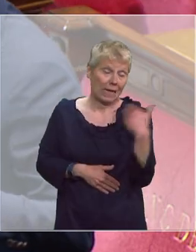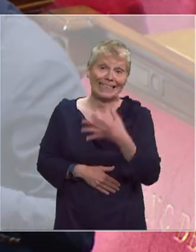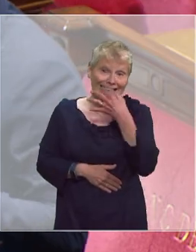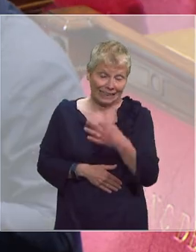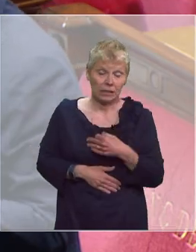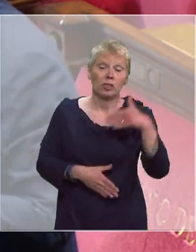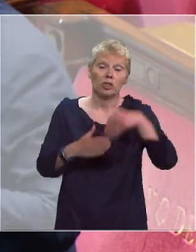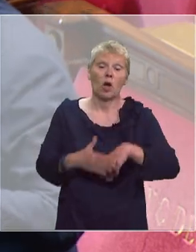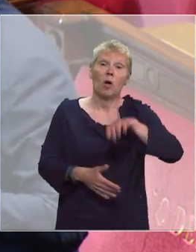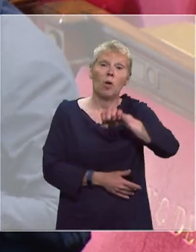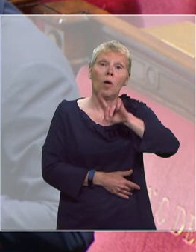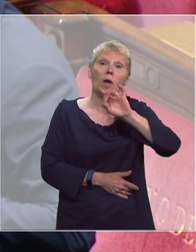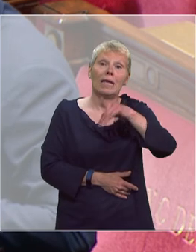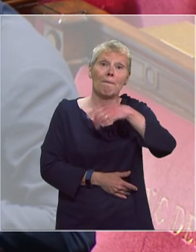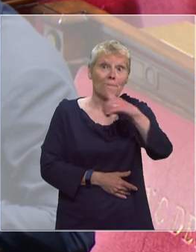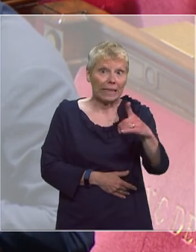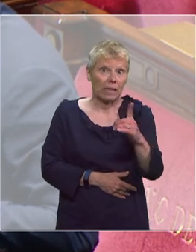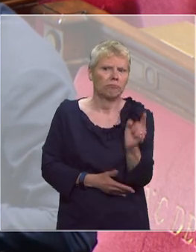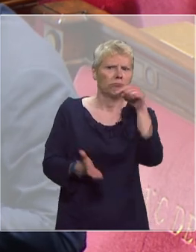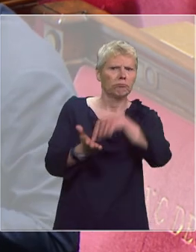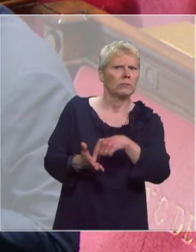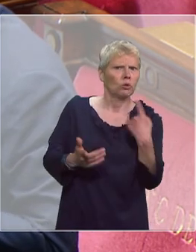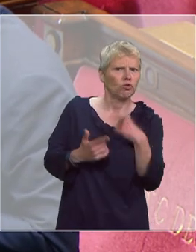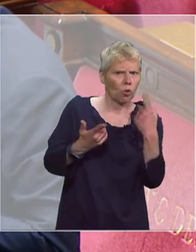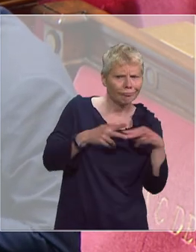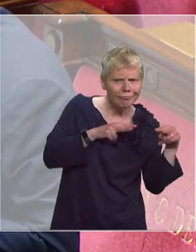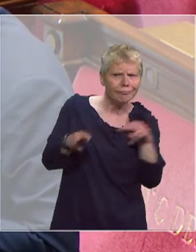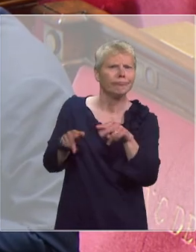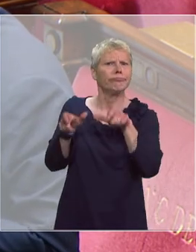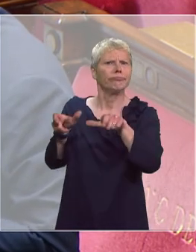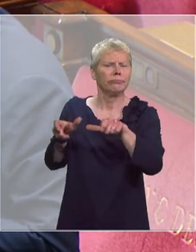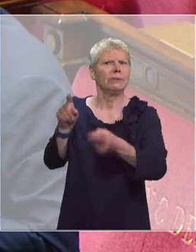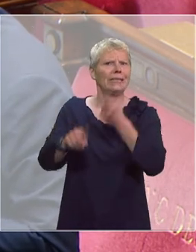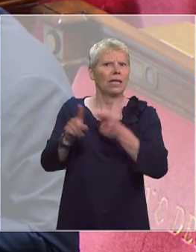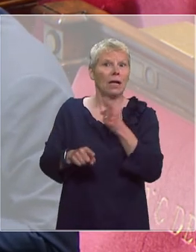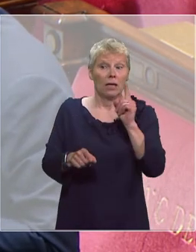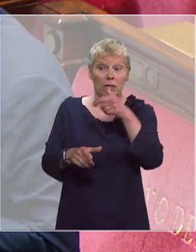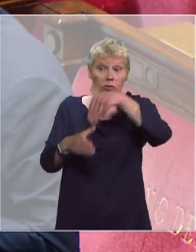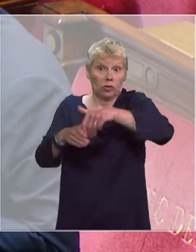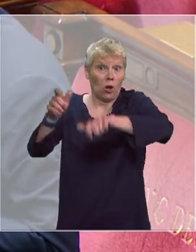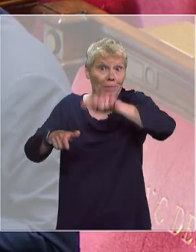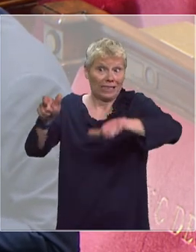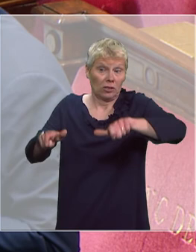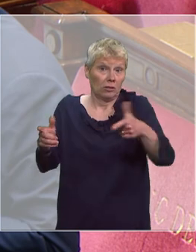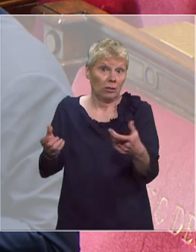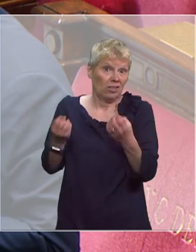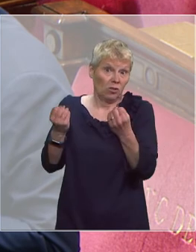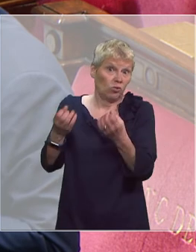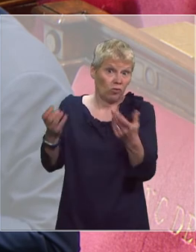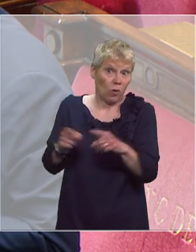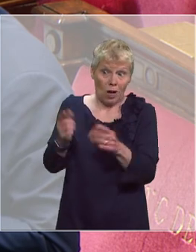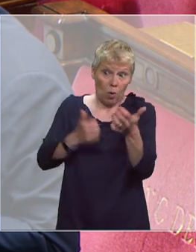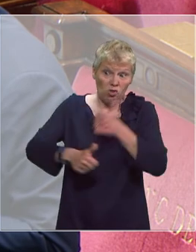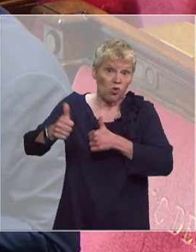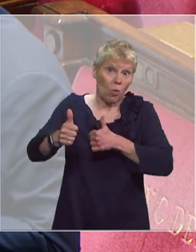les EHPAD sont un lieu d'attention particulière. Les personnes en EHPAD sont des personnes qui le plus souvent ont perdu une bonne part de leur